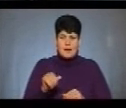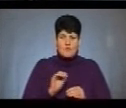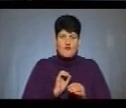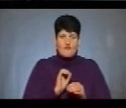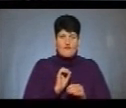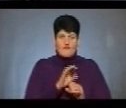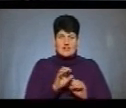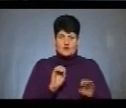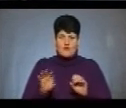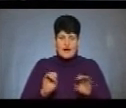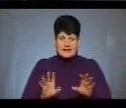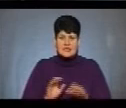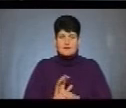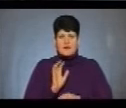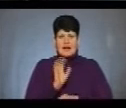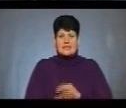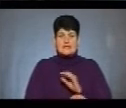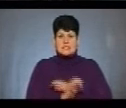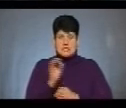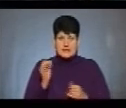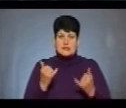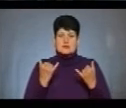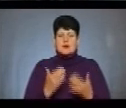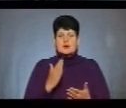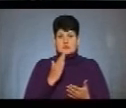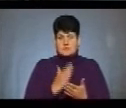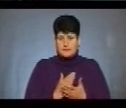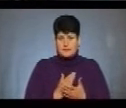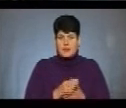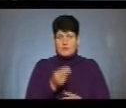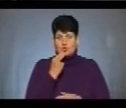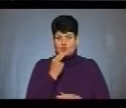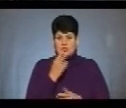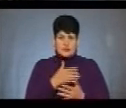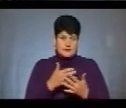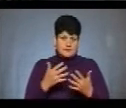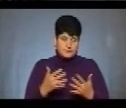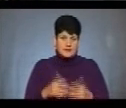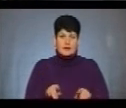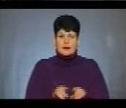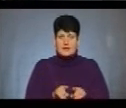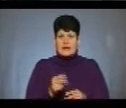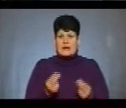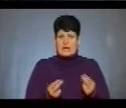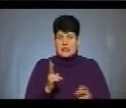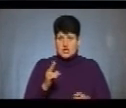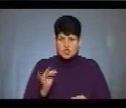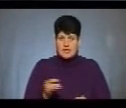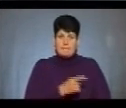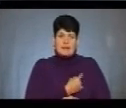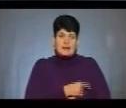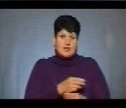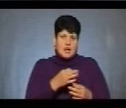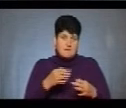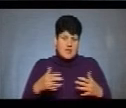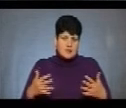відправляти на схід. На даний момент ми маємо як і продукти харчування, так і іграшки, медикаменти. Іграшки